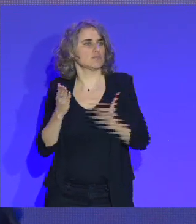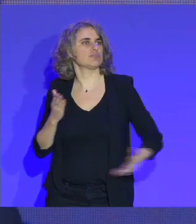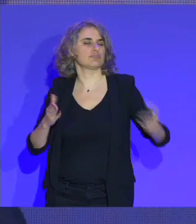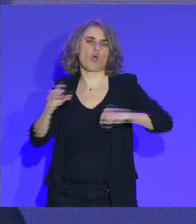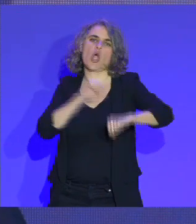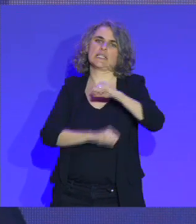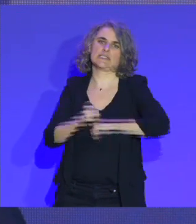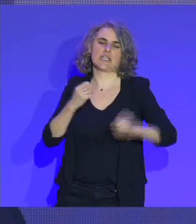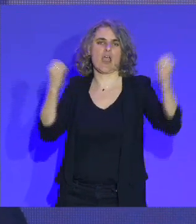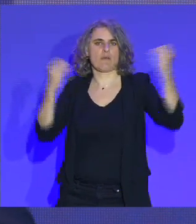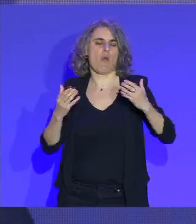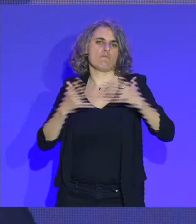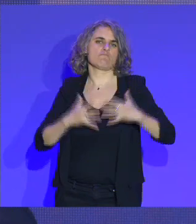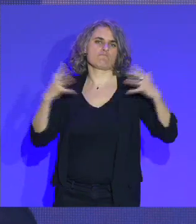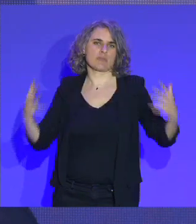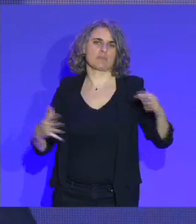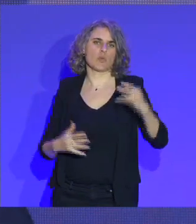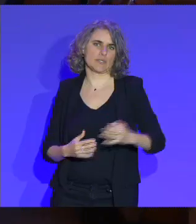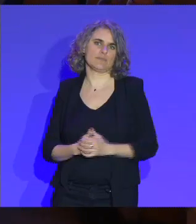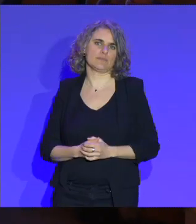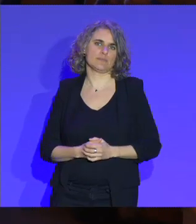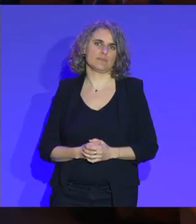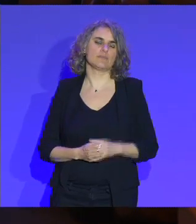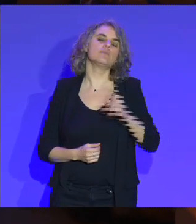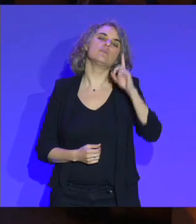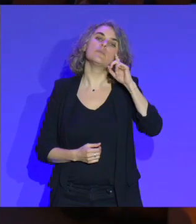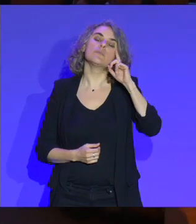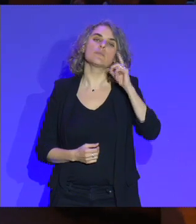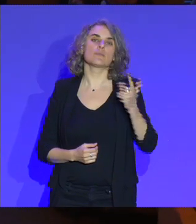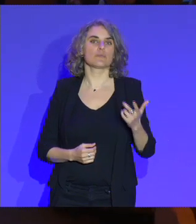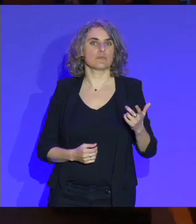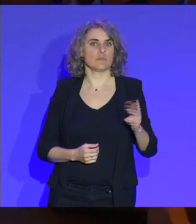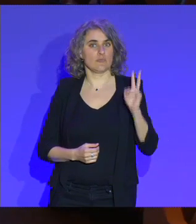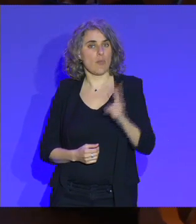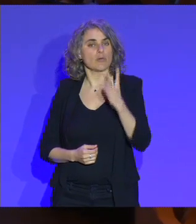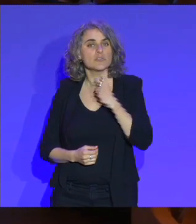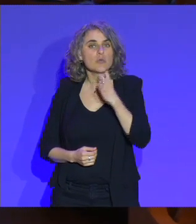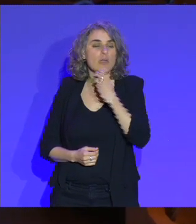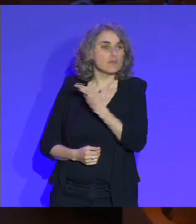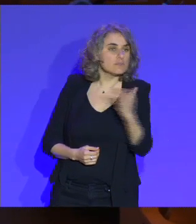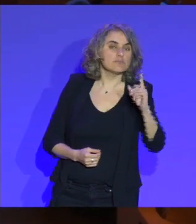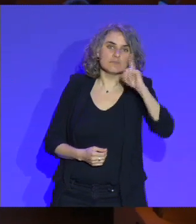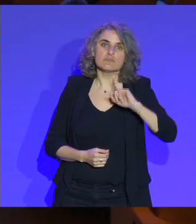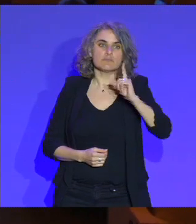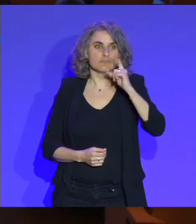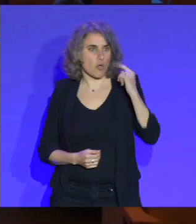Venir dans les démocraties aujourd'hui, c'est répondre aux préoccupations des citoyens et des citoyennes.